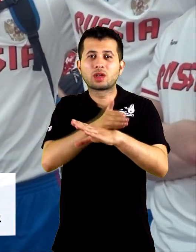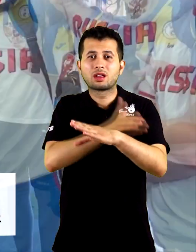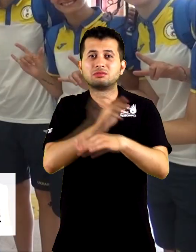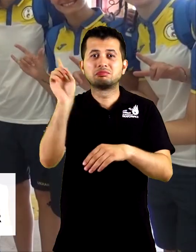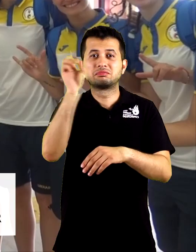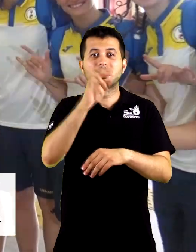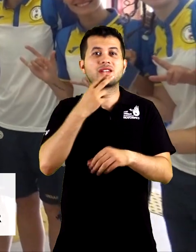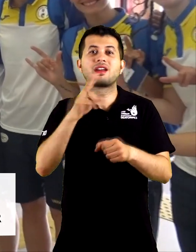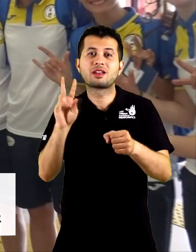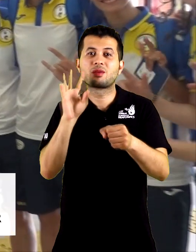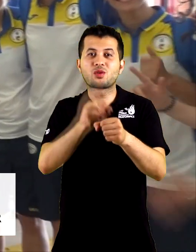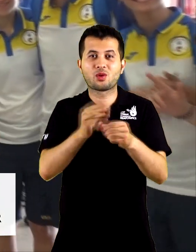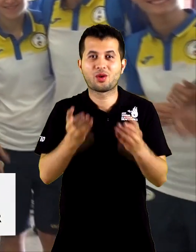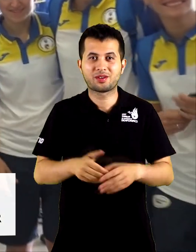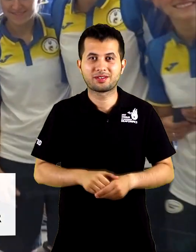bürünüyor.